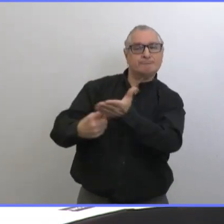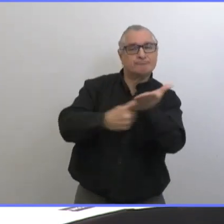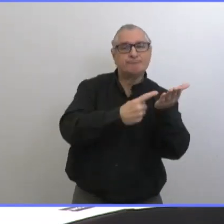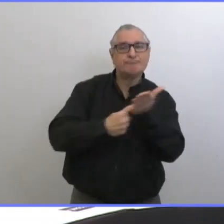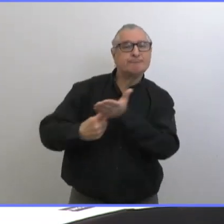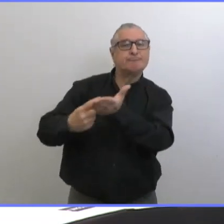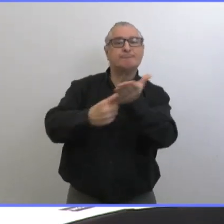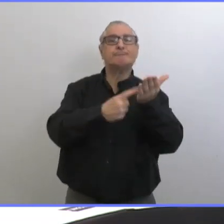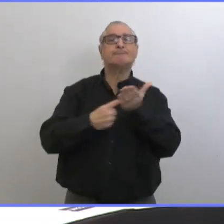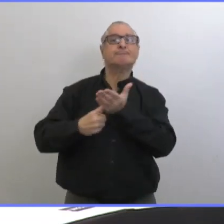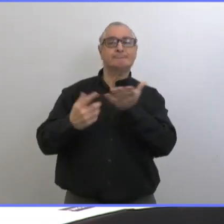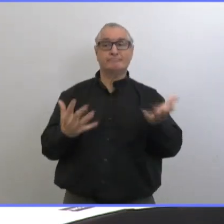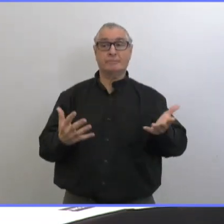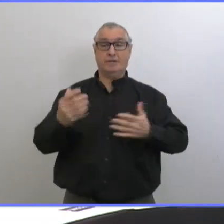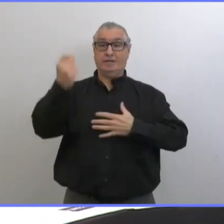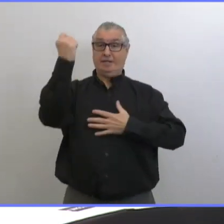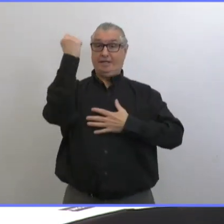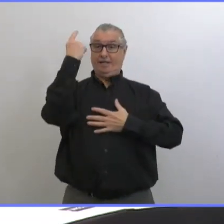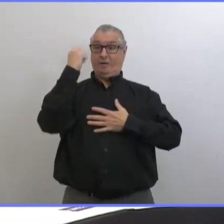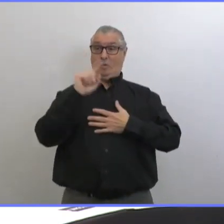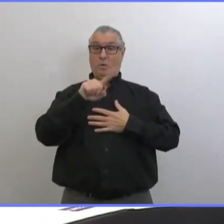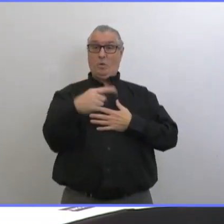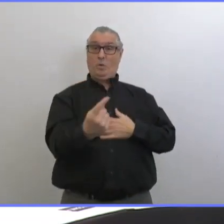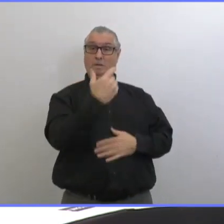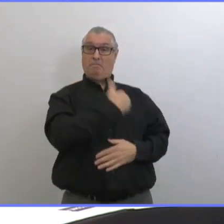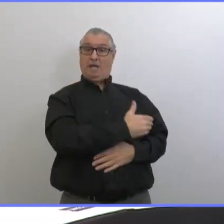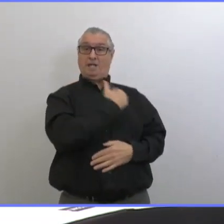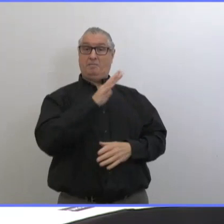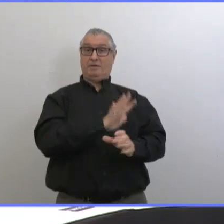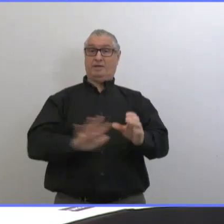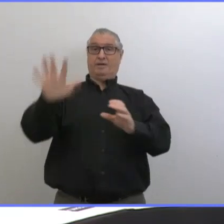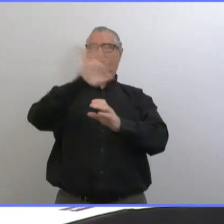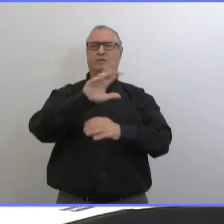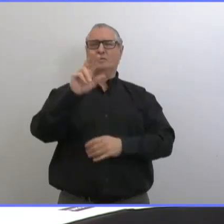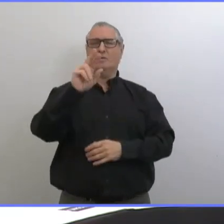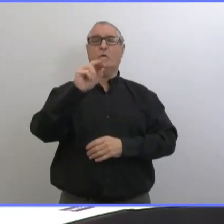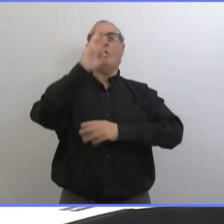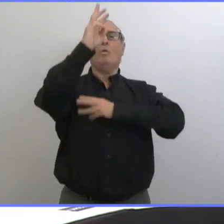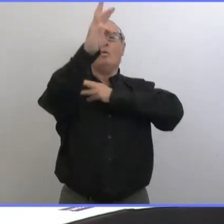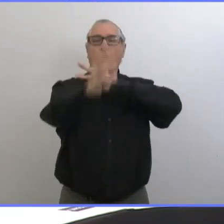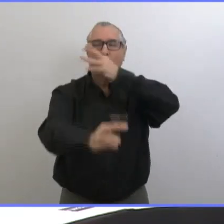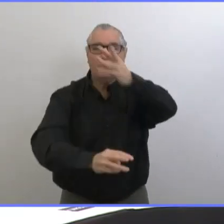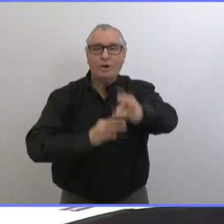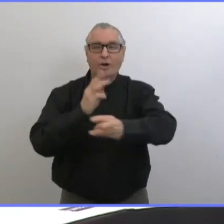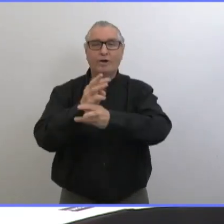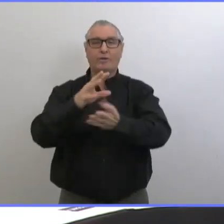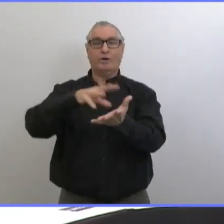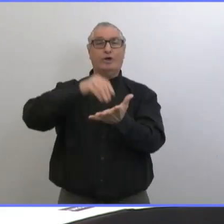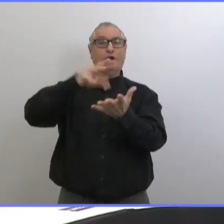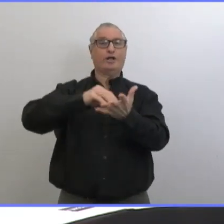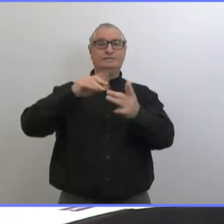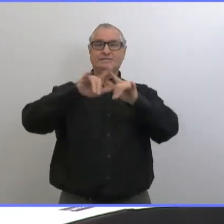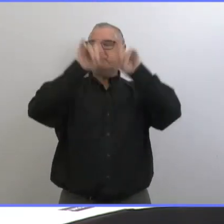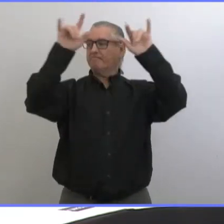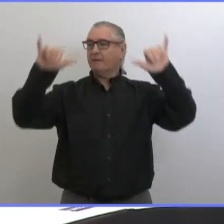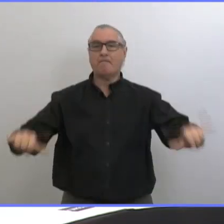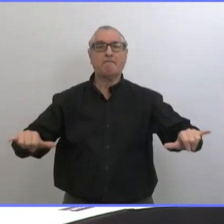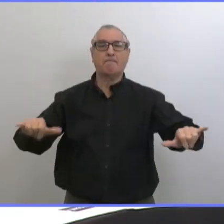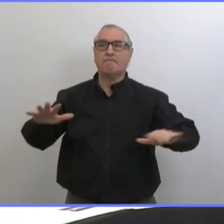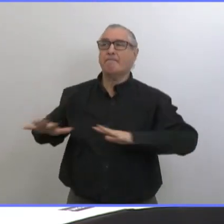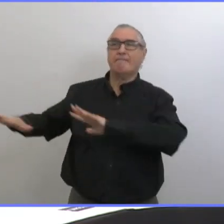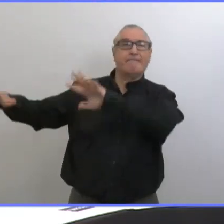reçoit des renseignements c'est une pandémie mondiale et le monde entier essaie de voir